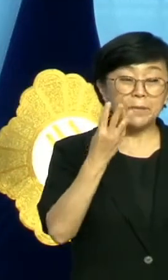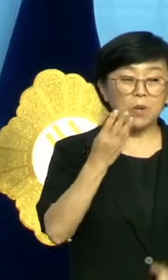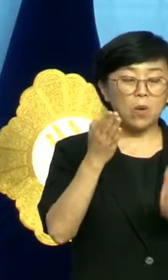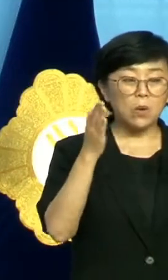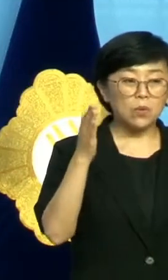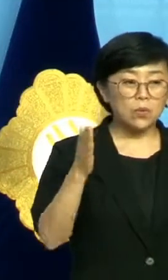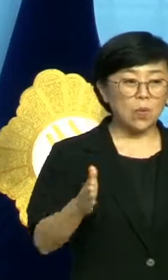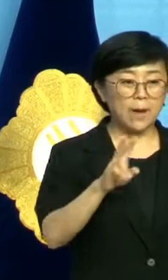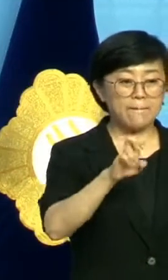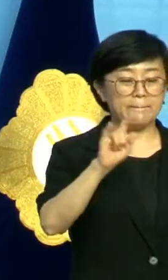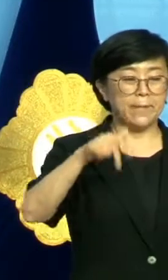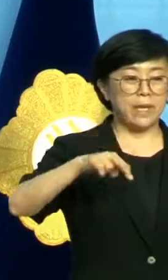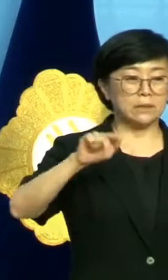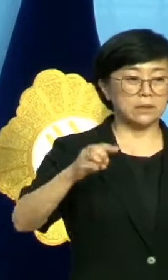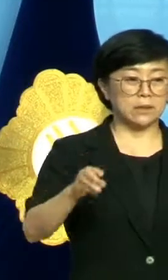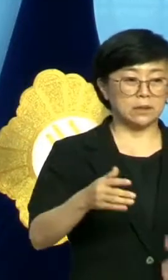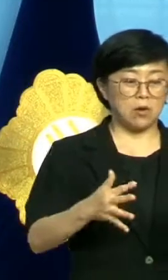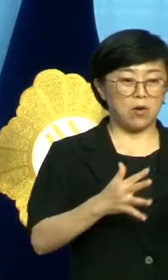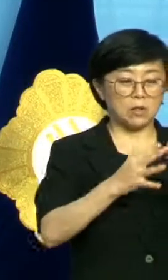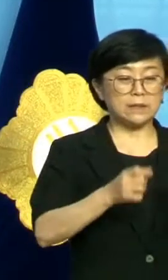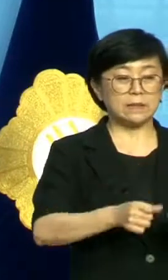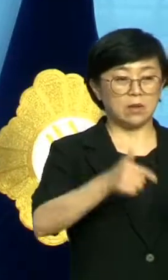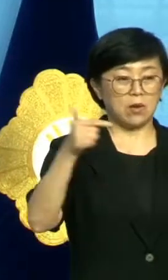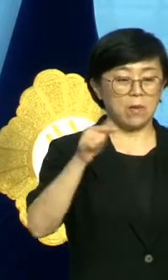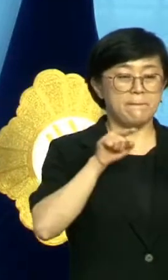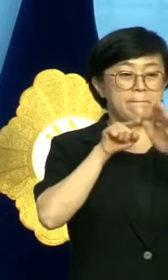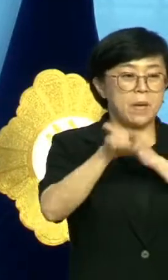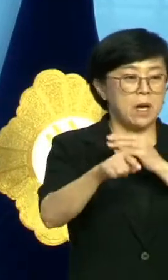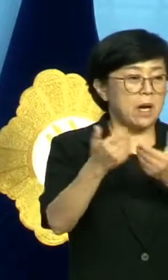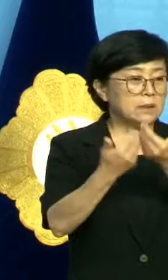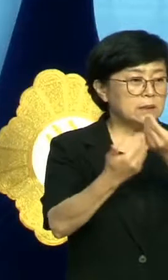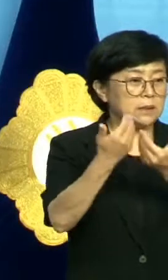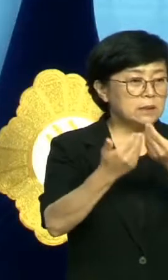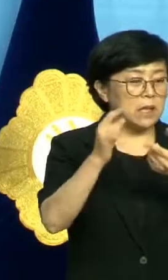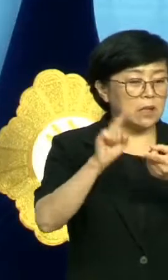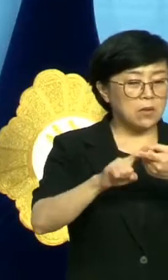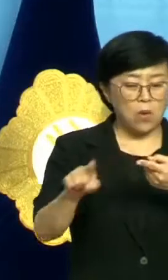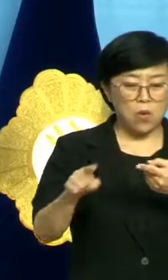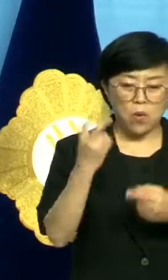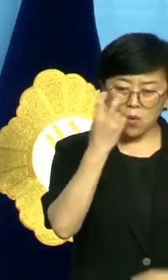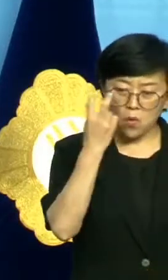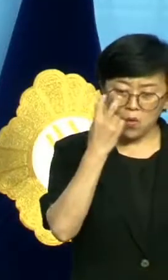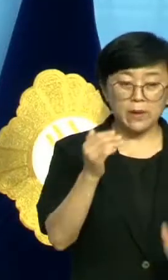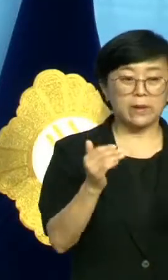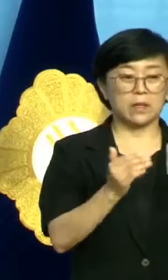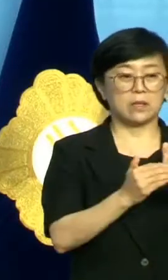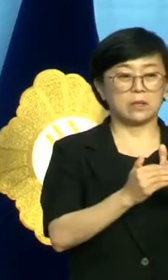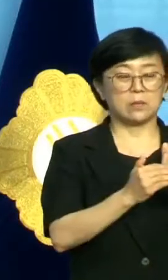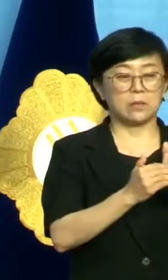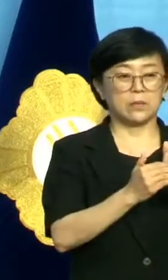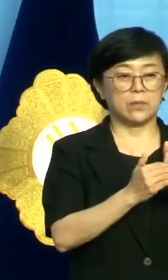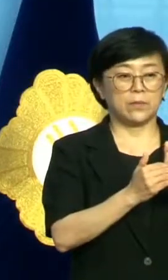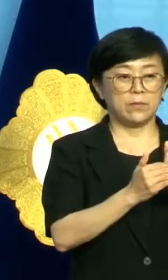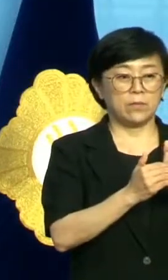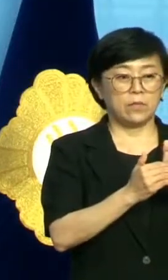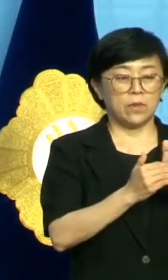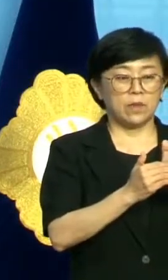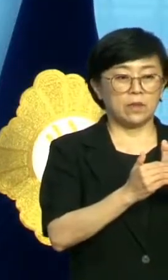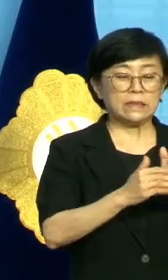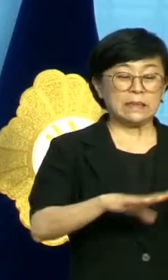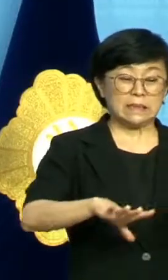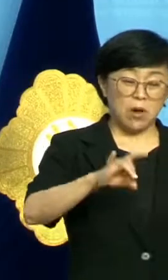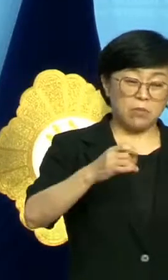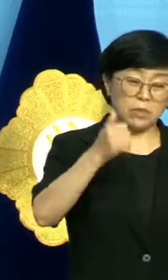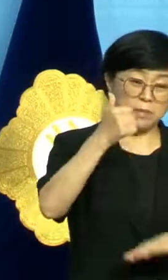맥스터 증설이라는 갈등의 한복판으로 들어가 어떻게 일이 돌아가는지 저는 살펴보았습니다. 기승전